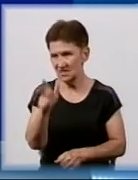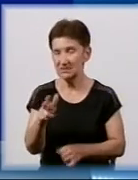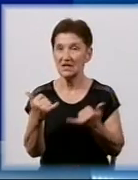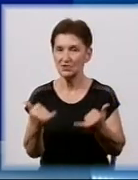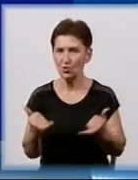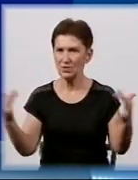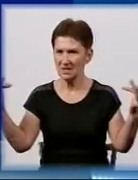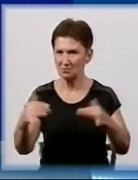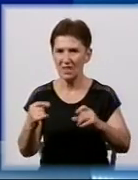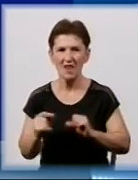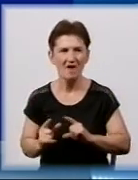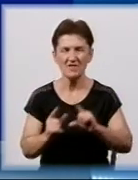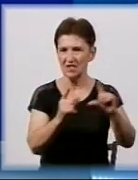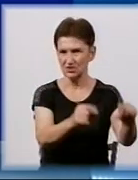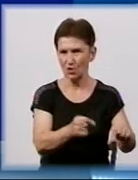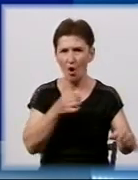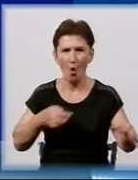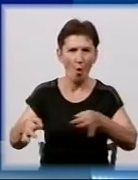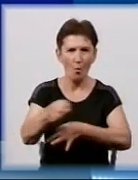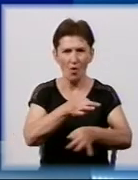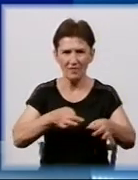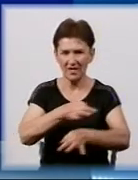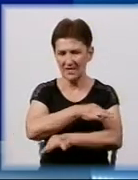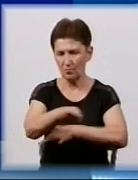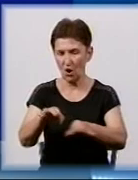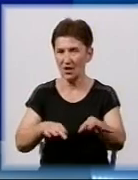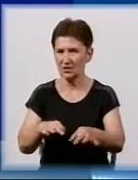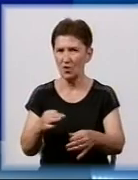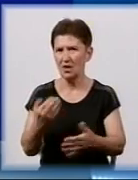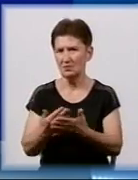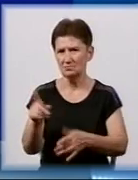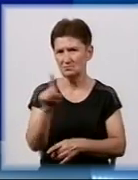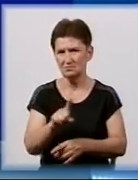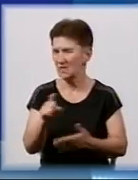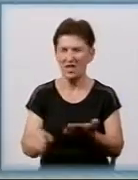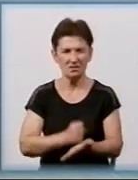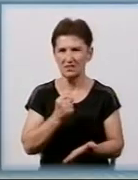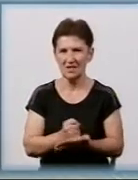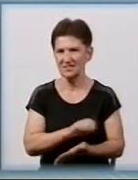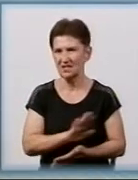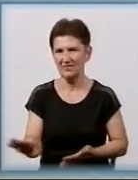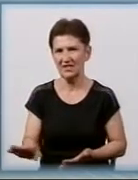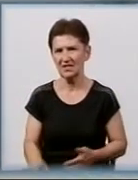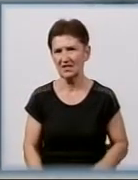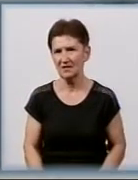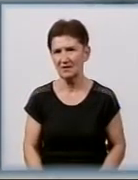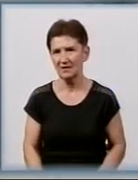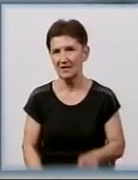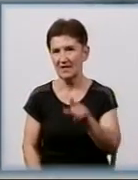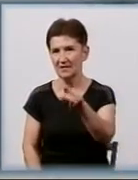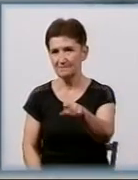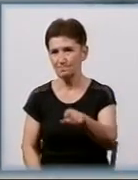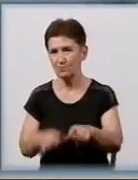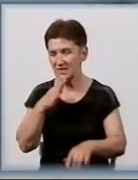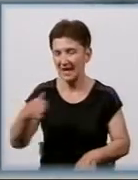збиралася на виїзне засідання. Обоварення проєкту тривало понад годину. Проєкт не затвердили. Це центральна набережна